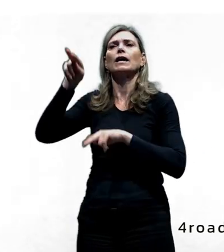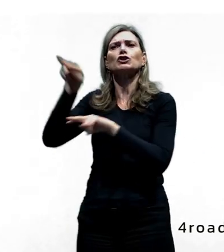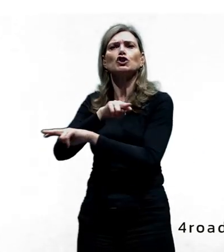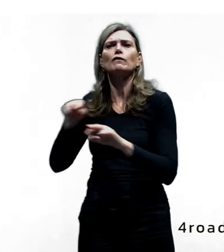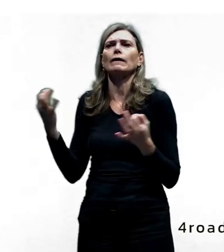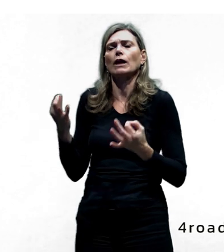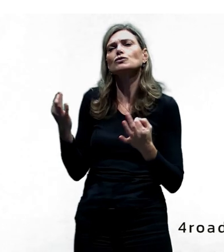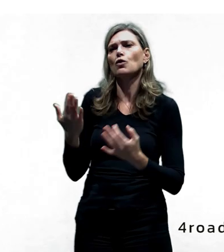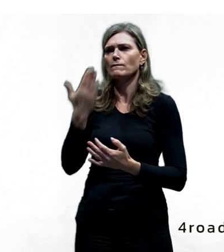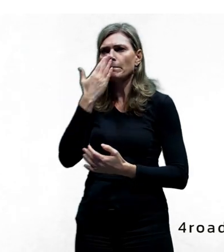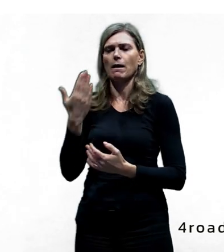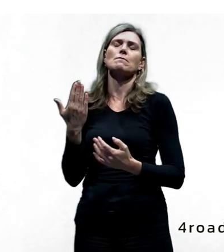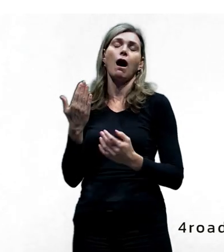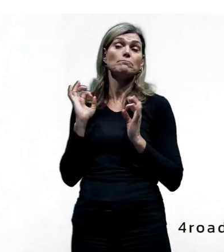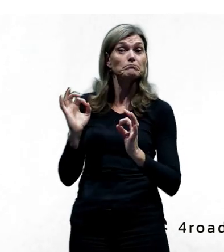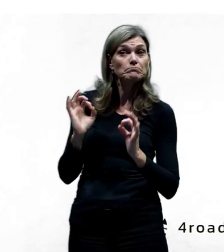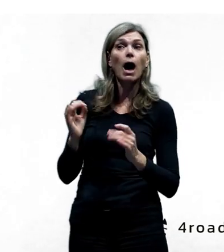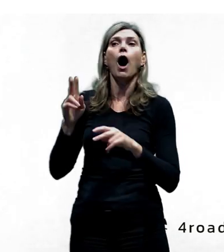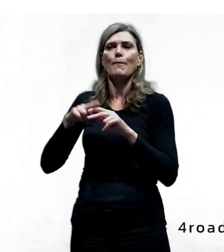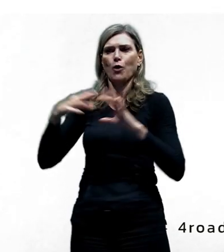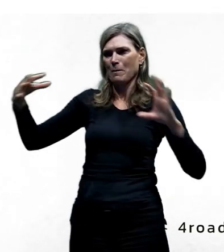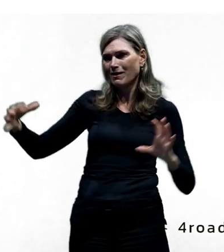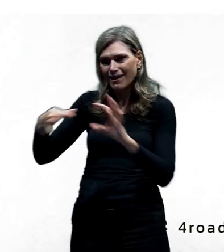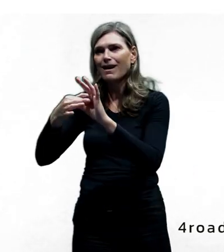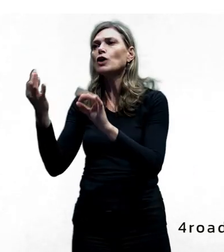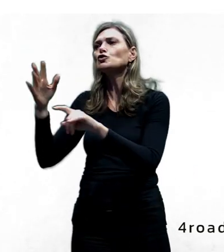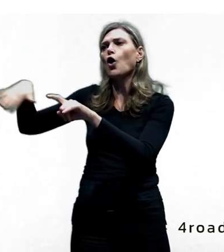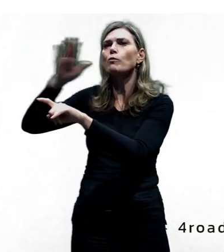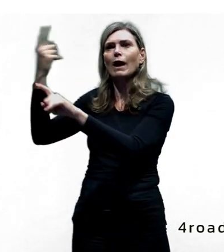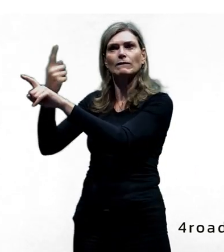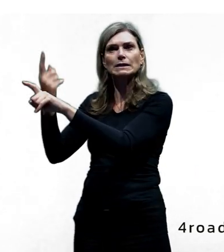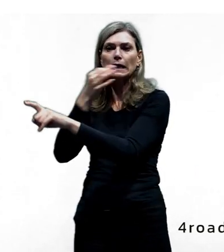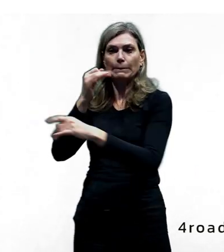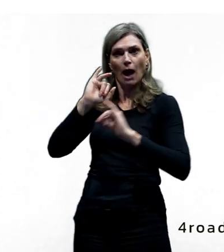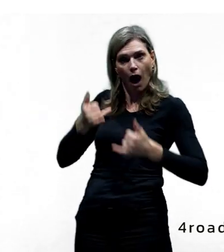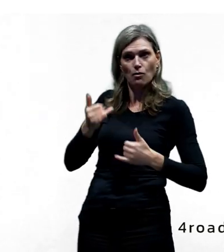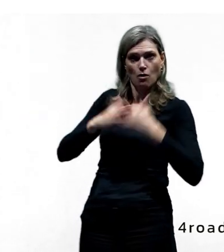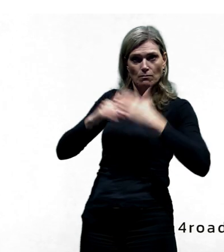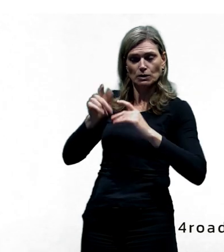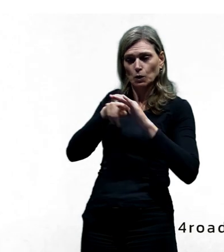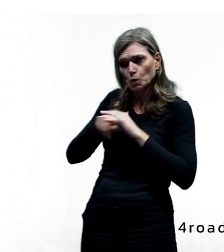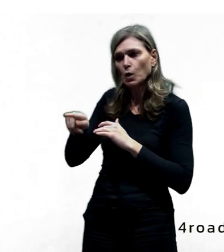ukáže, co to s těma křižovatkama udělá. A na konci samozřejmě ta varianta musí být nějakým způsobem posouzena.